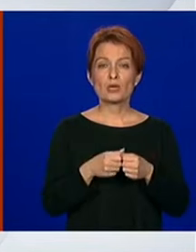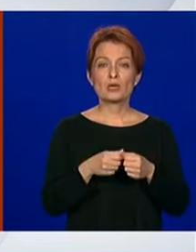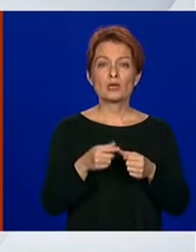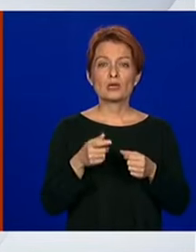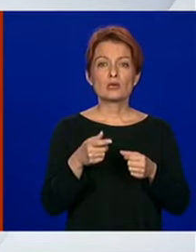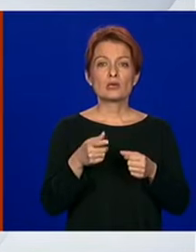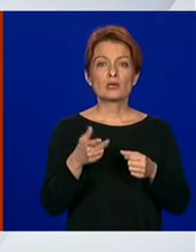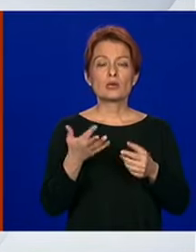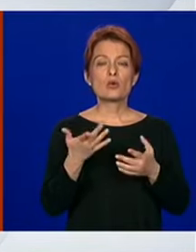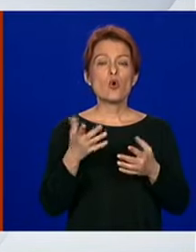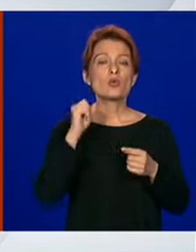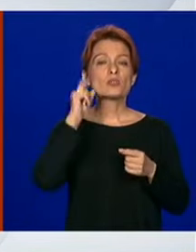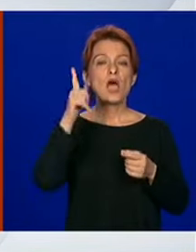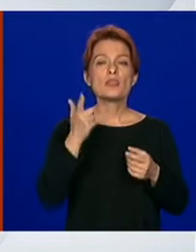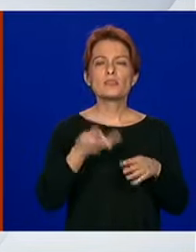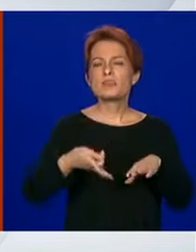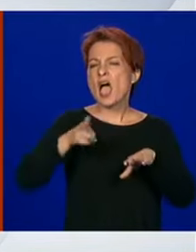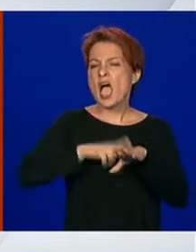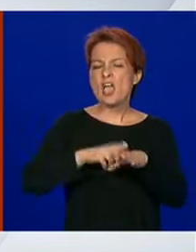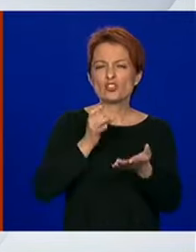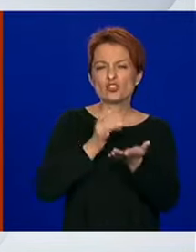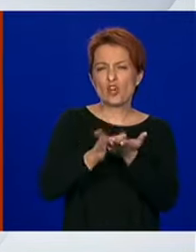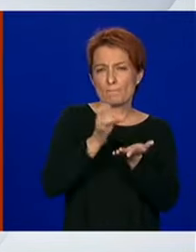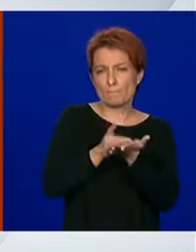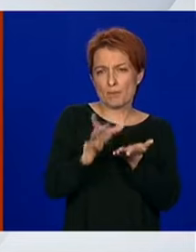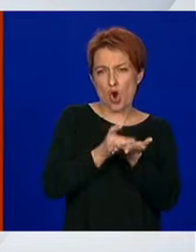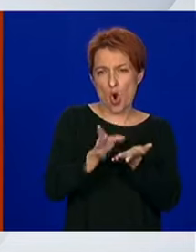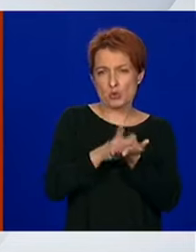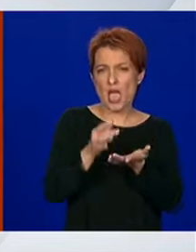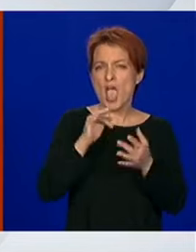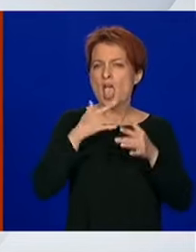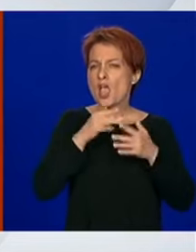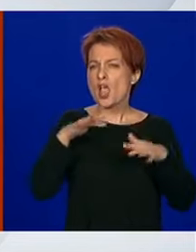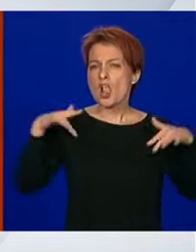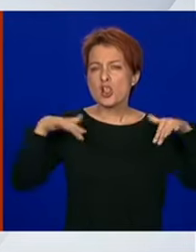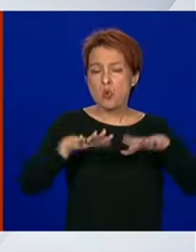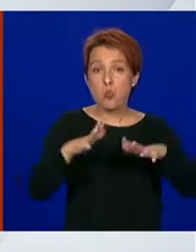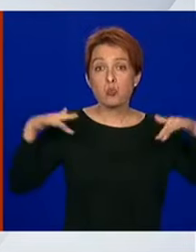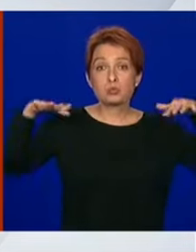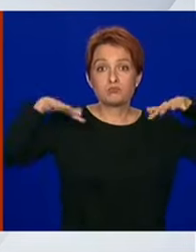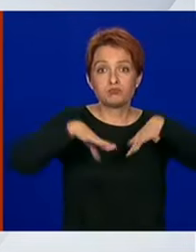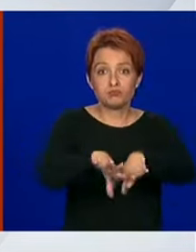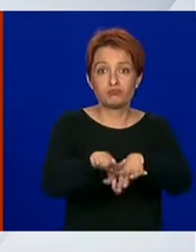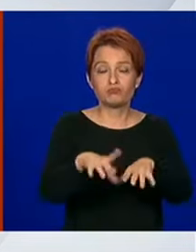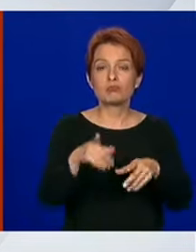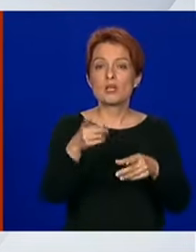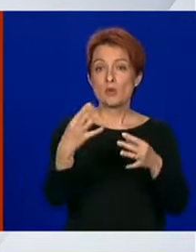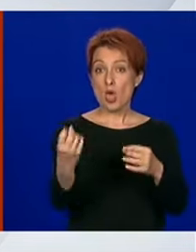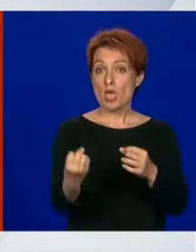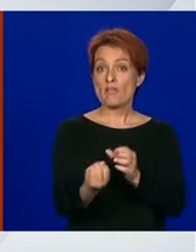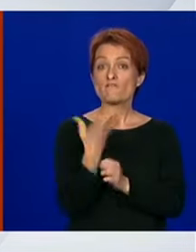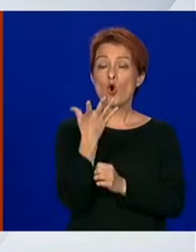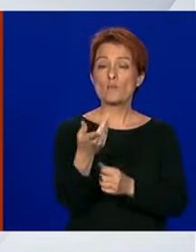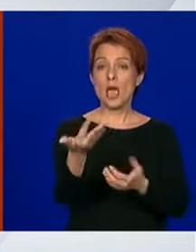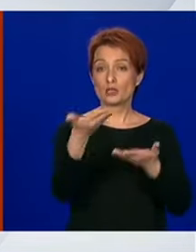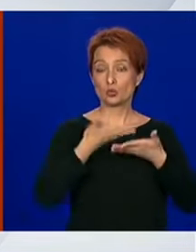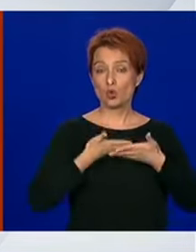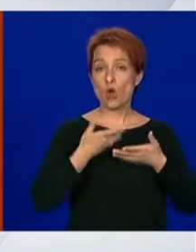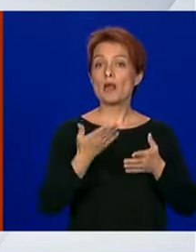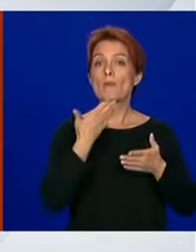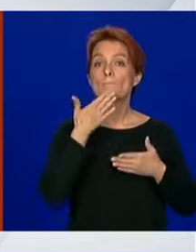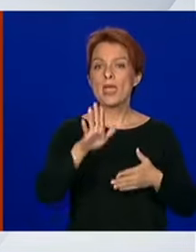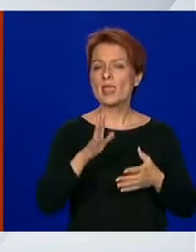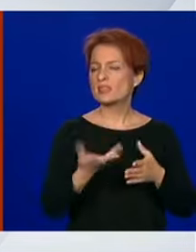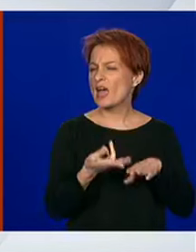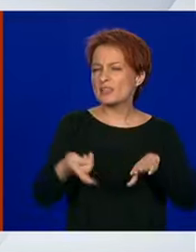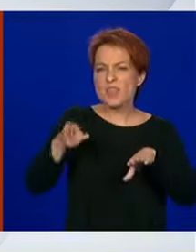koji je to dan kada se najviše prodaje i dobili smo informaciju da je petak dan kada se najviše prodaje